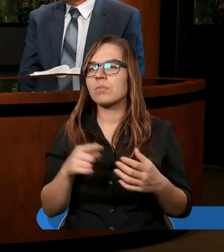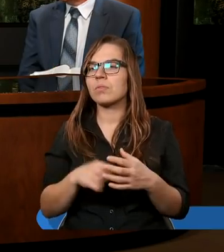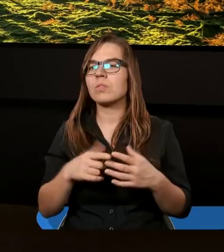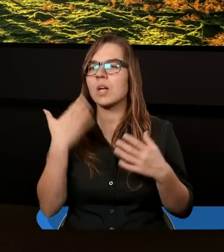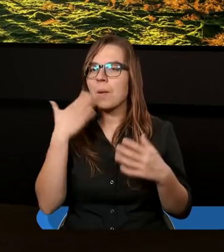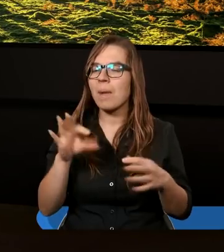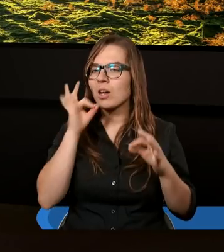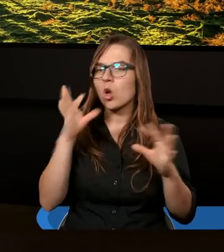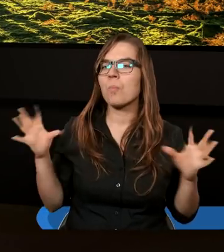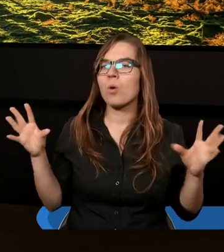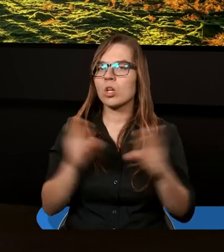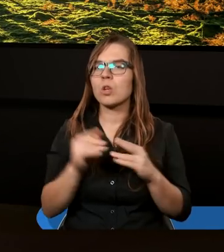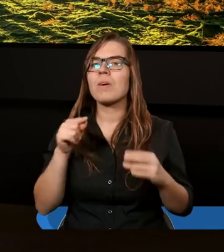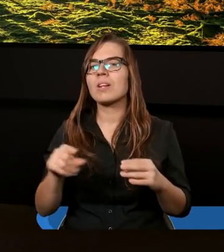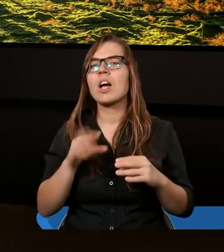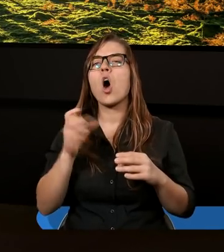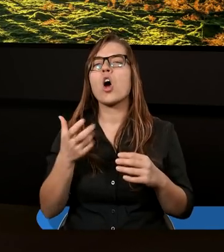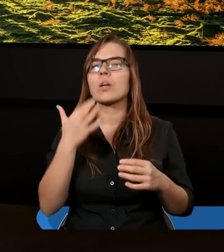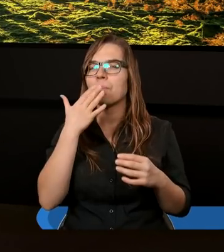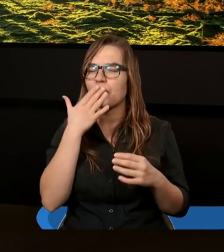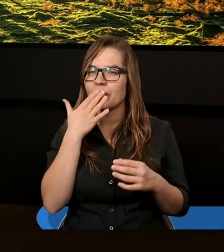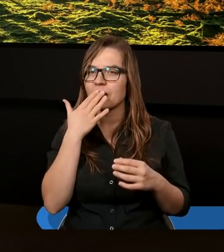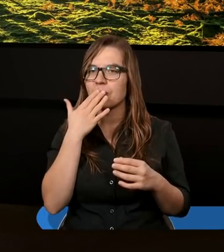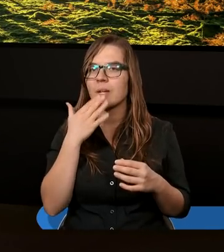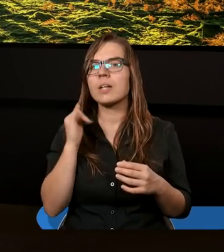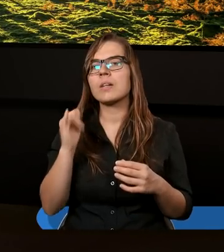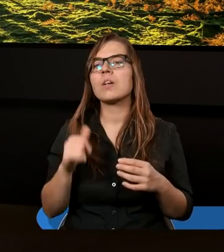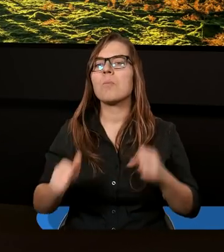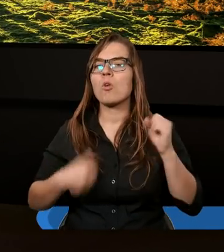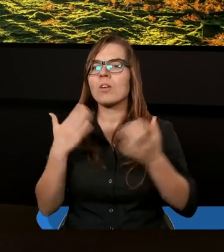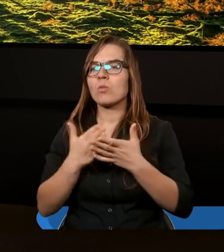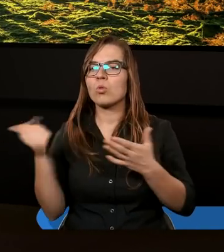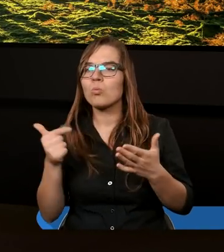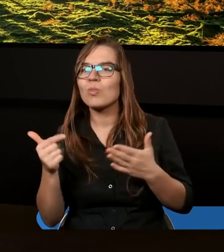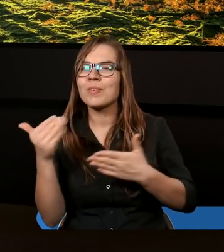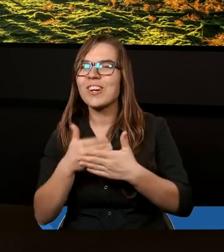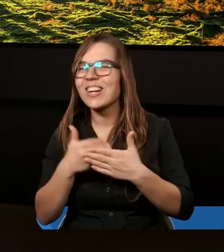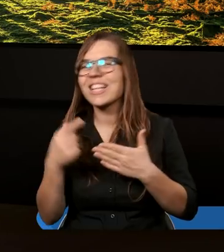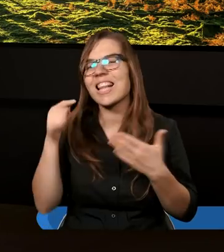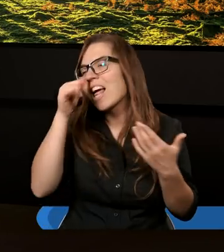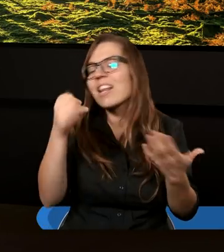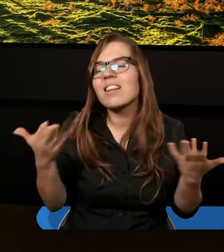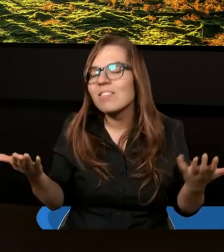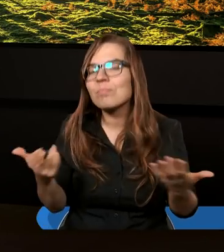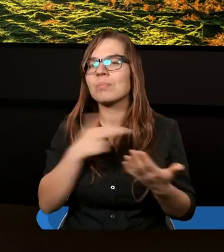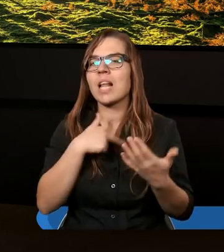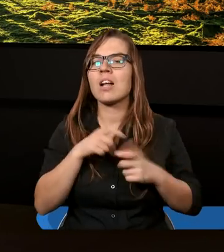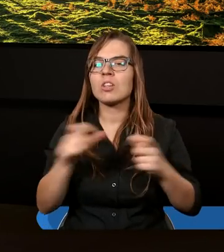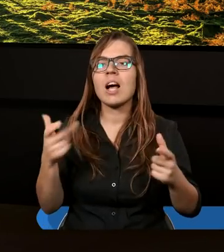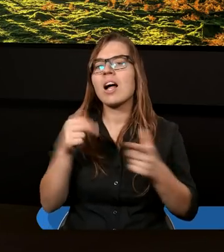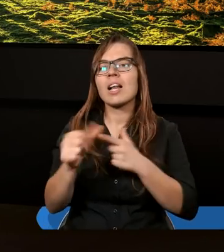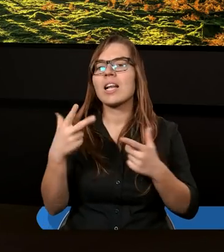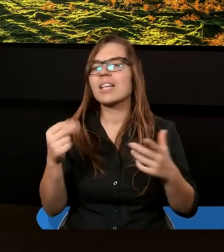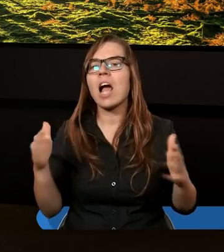bardzo dobre podsumowanie tego, o czym mówiliśmy. Ponieważ musimy już kończyć, niestety nasz czas nie jest